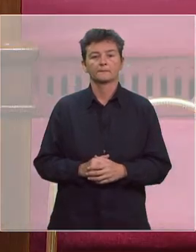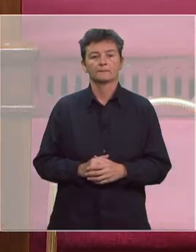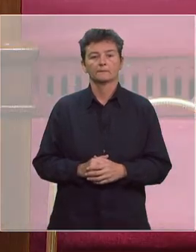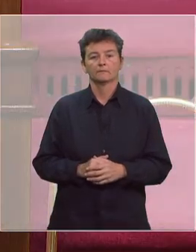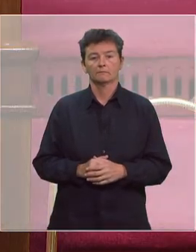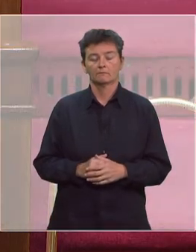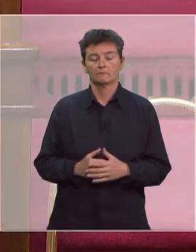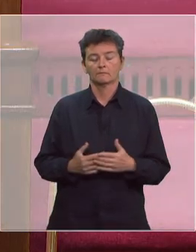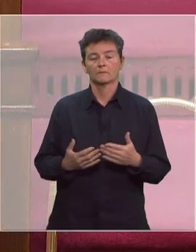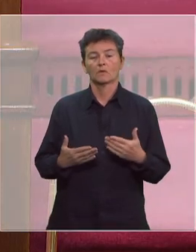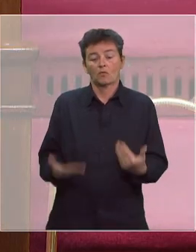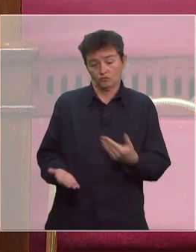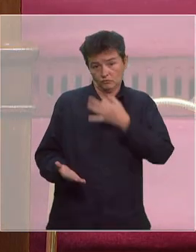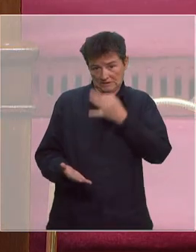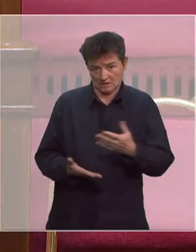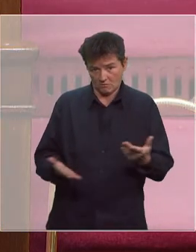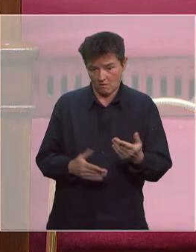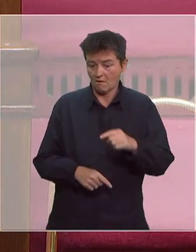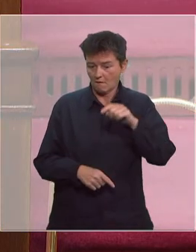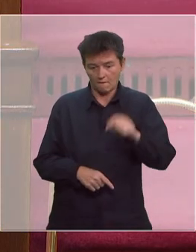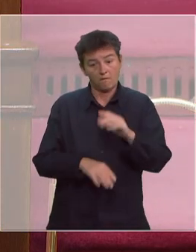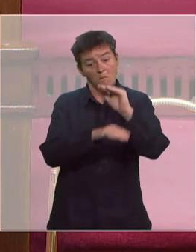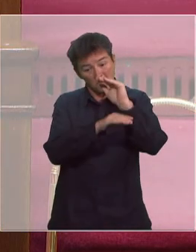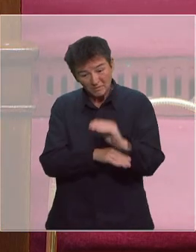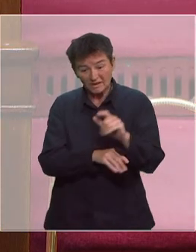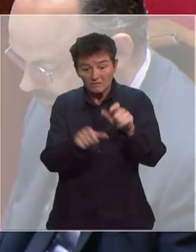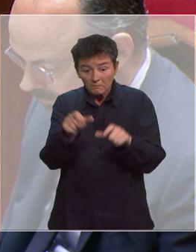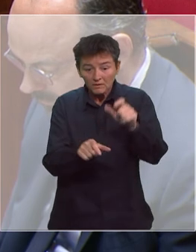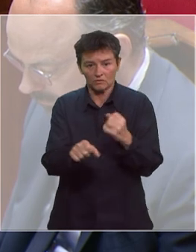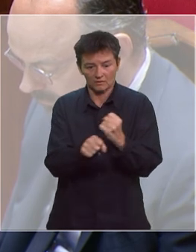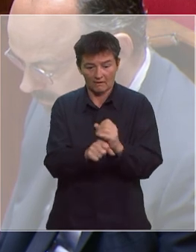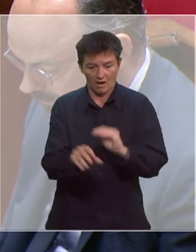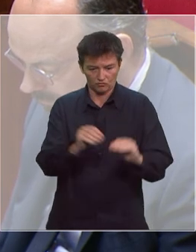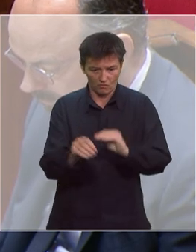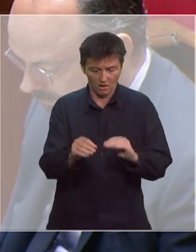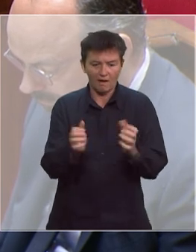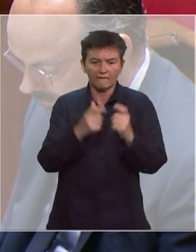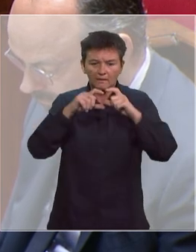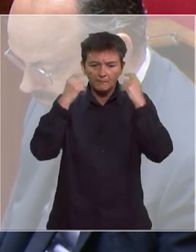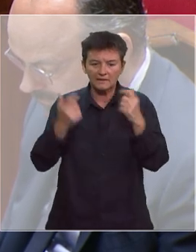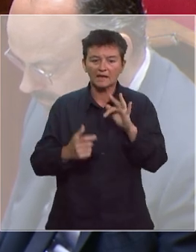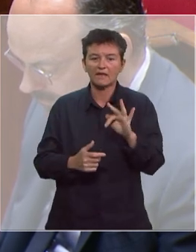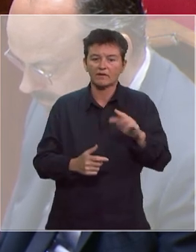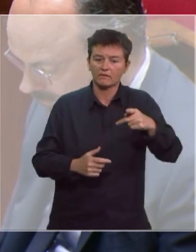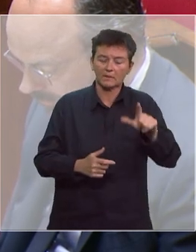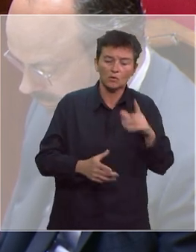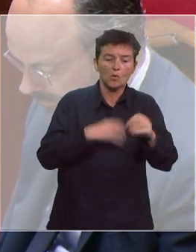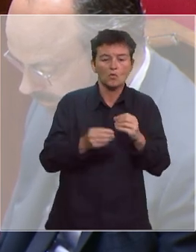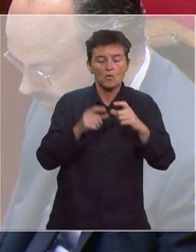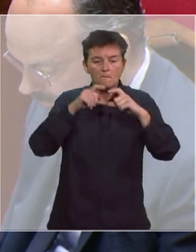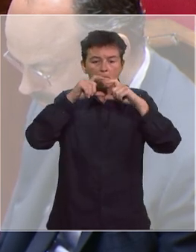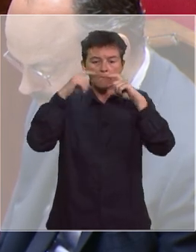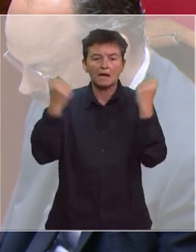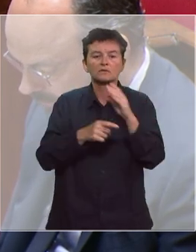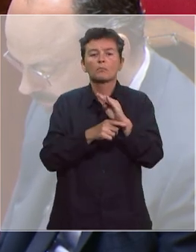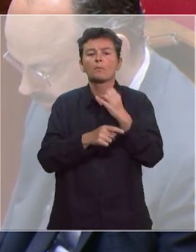à la stratégie qui est de permettre de protéger les soignants, vous l'avez dit vous-même, par des masques FFP2 ou des masques chirurgicaux, les soignants,